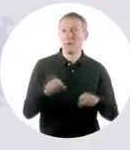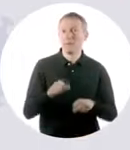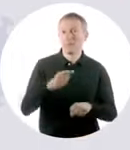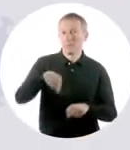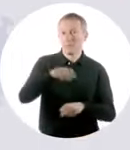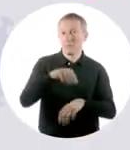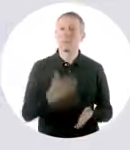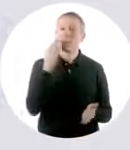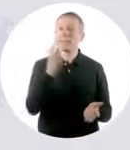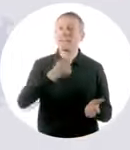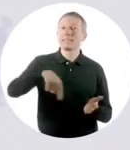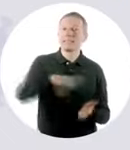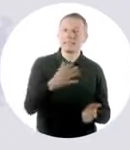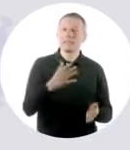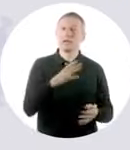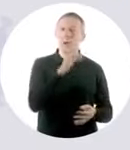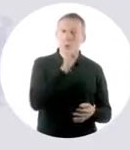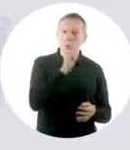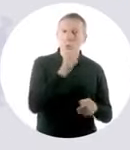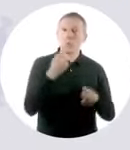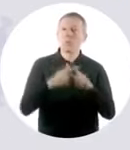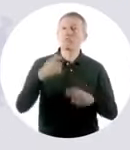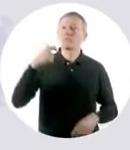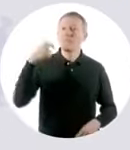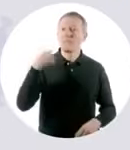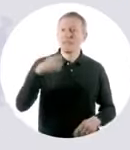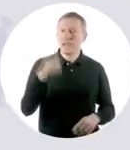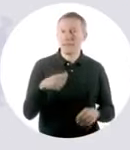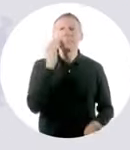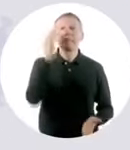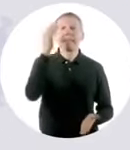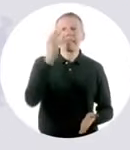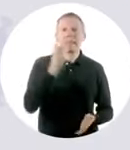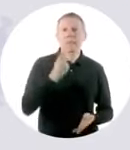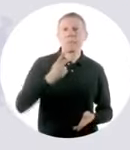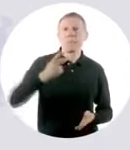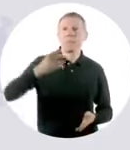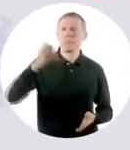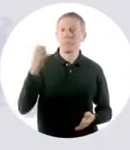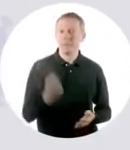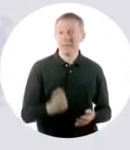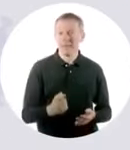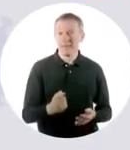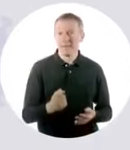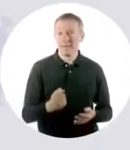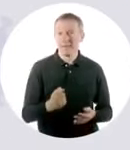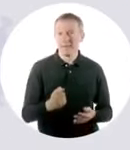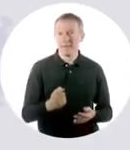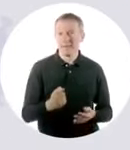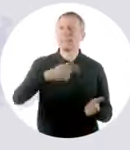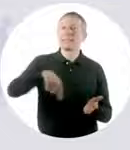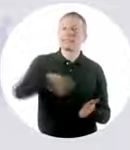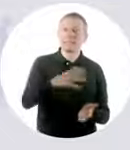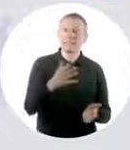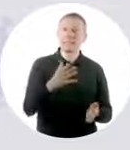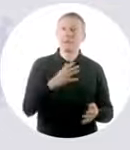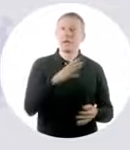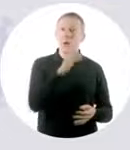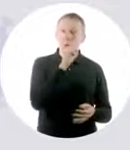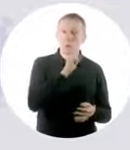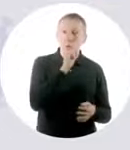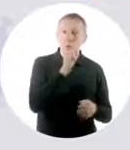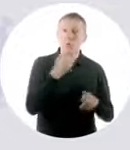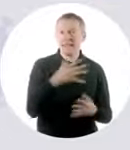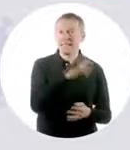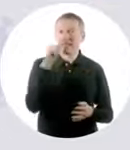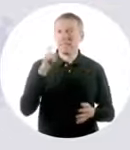si c'est votre médecin. Si vous avez de la toux et de la fièvre, et si les signes s'aggravent, allez travailler. Si vous avez